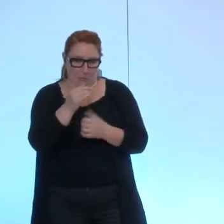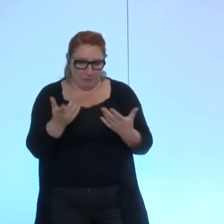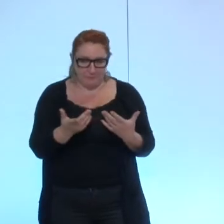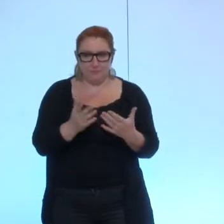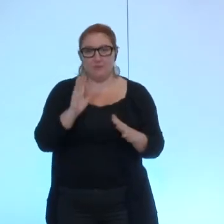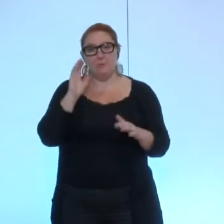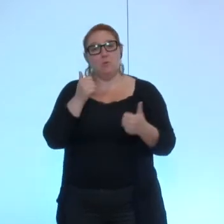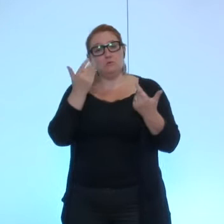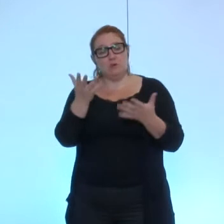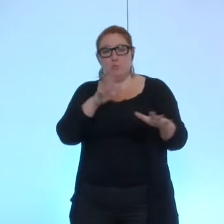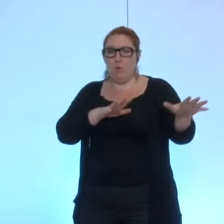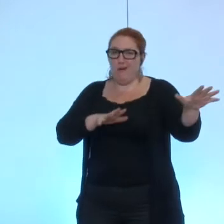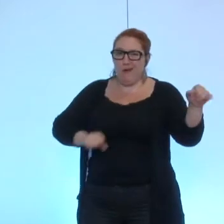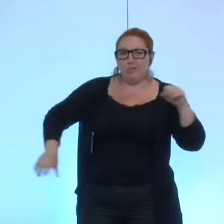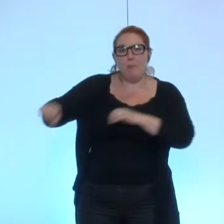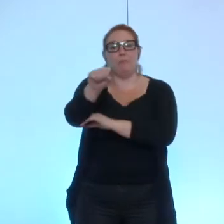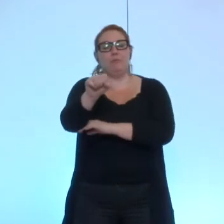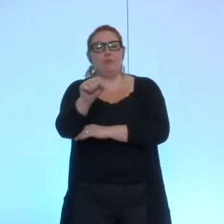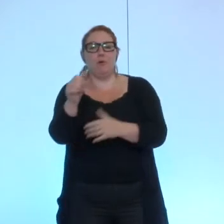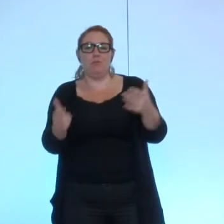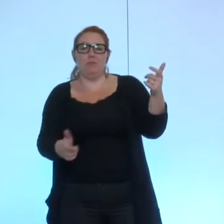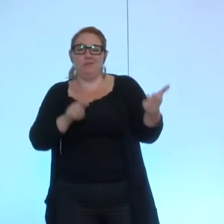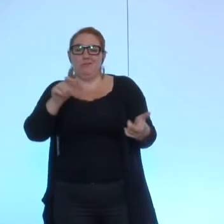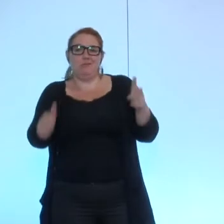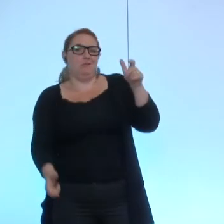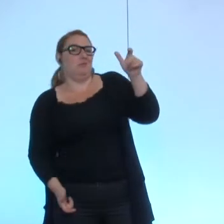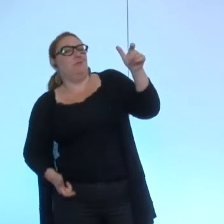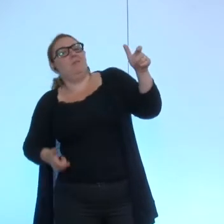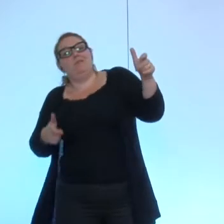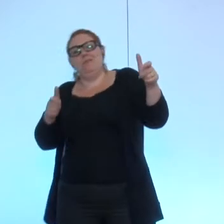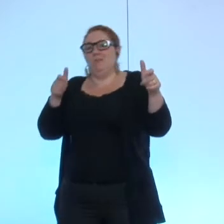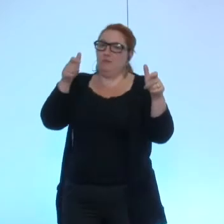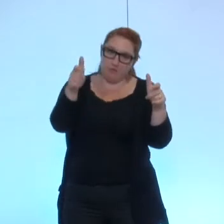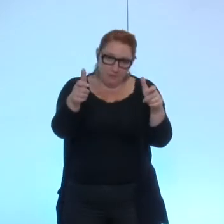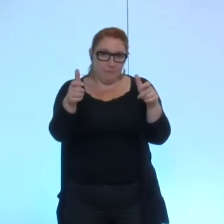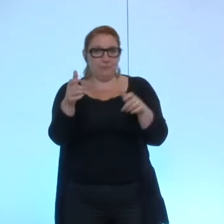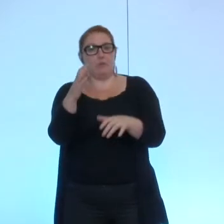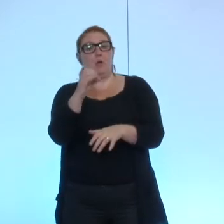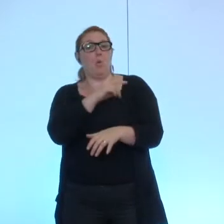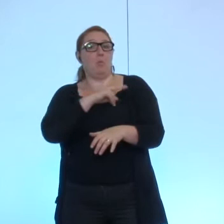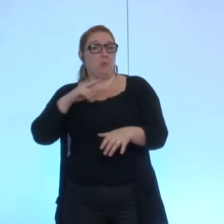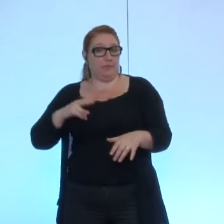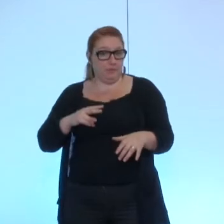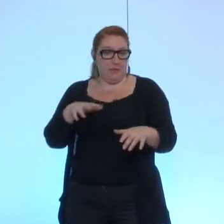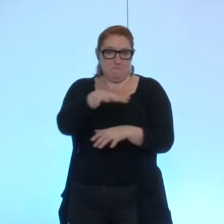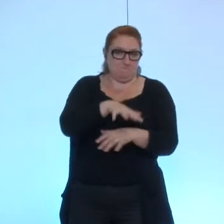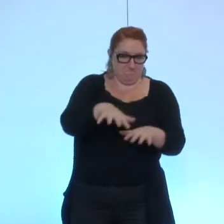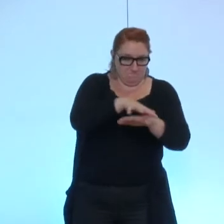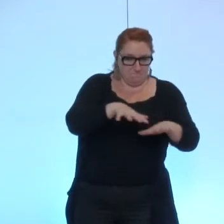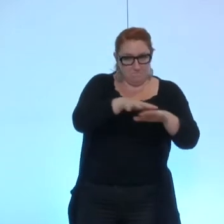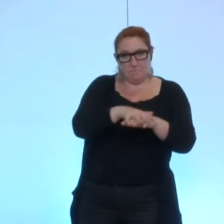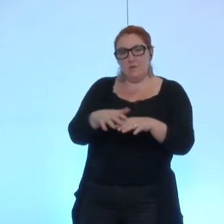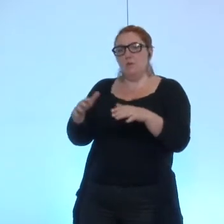pouvoir permettre de remettre un équilibre dans ces différentes copropriétés la ville a demandé à la société copro cet